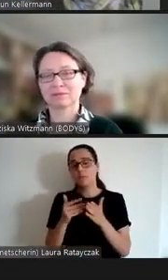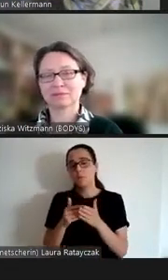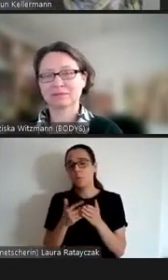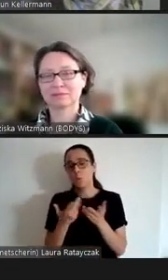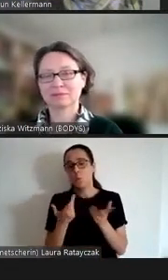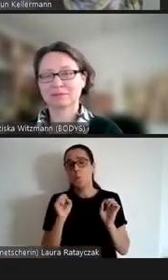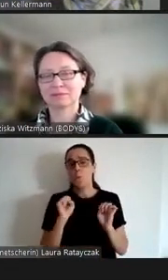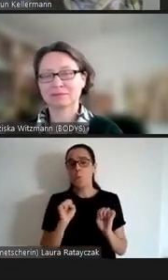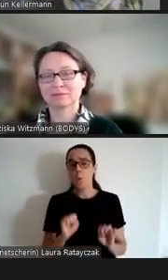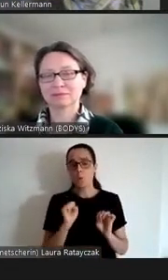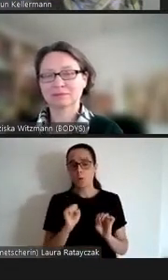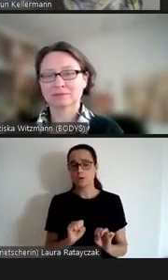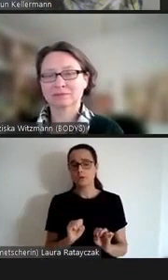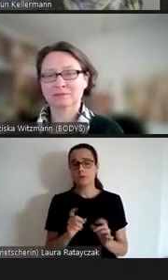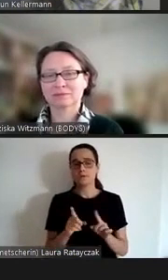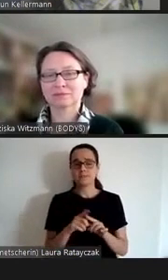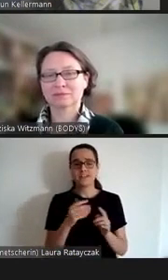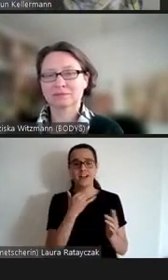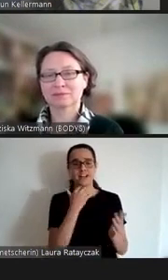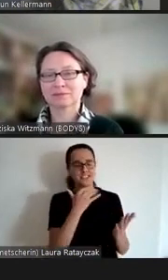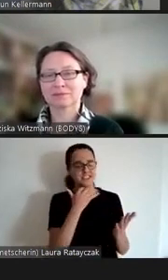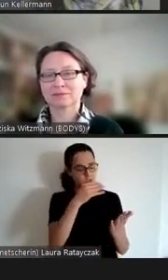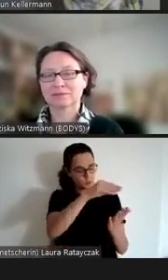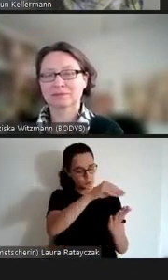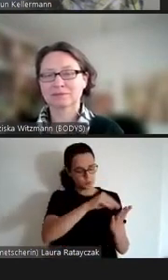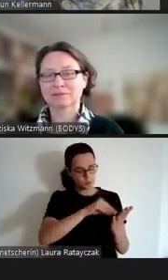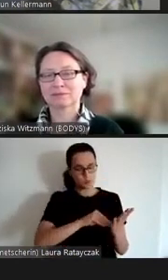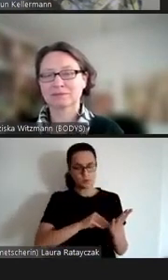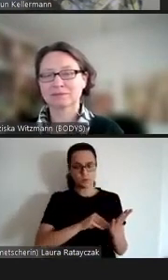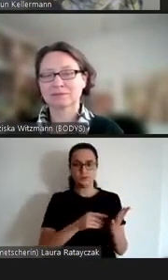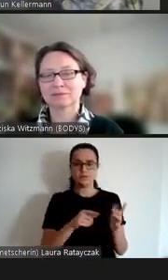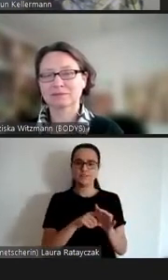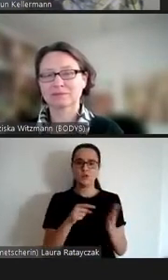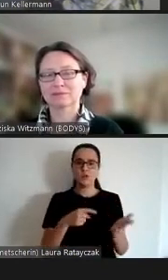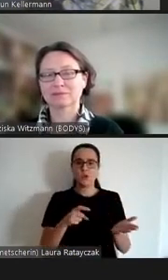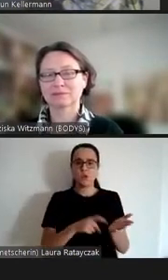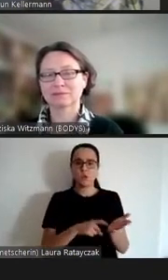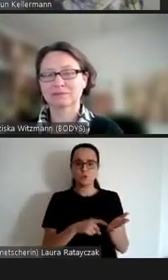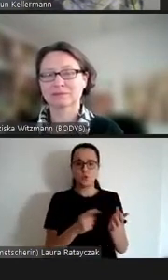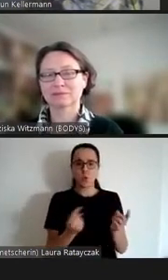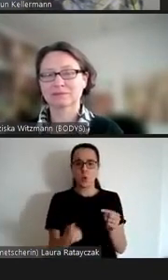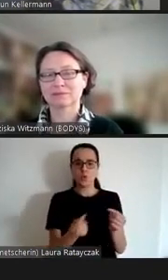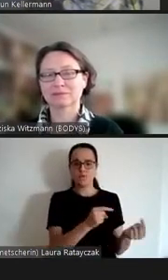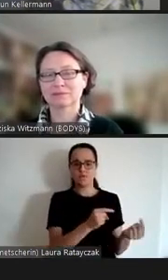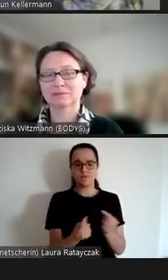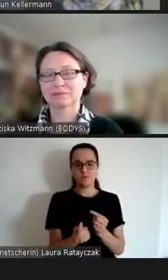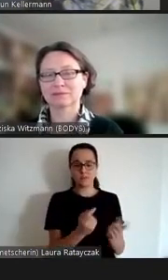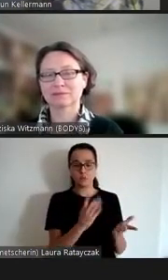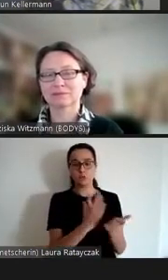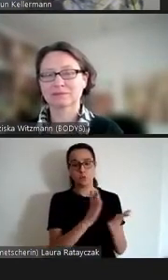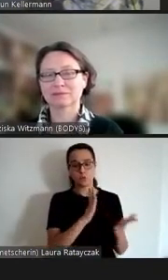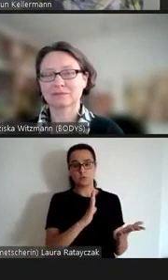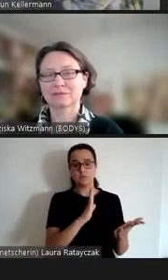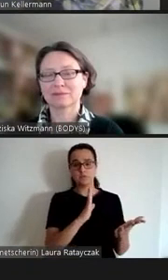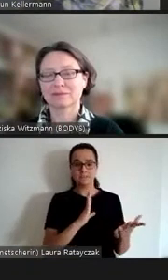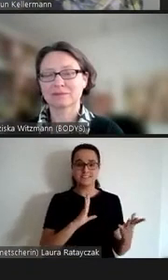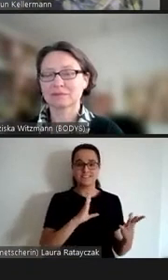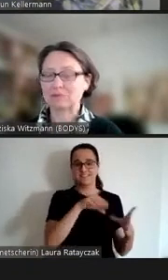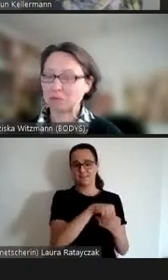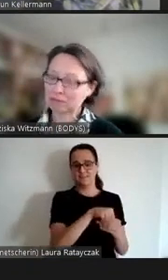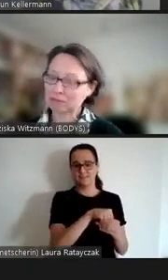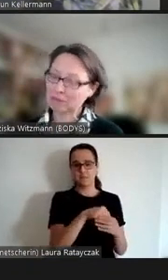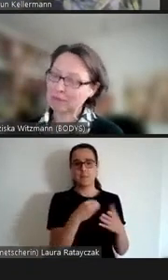Erzählung einen grundsätzlichen Konflikt verleihen unglückliche